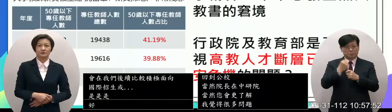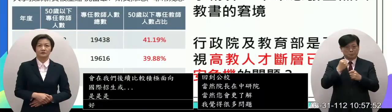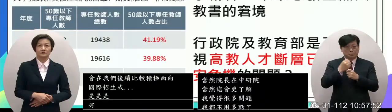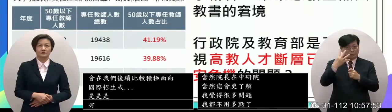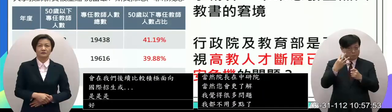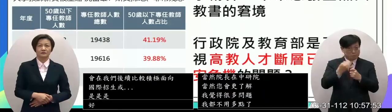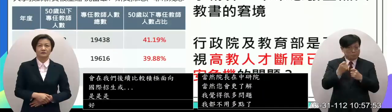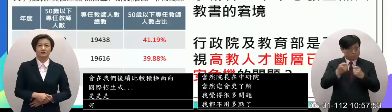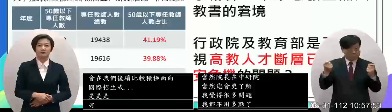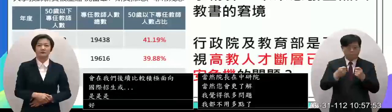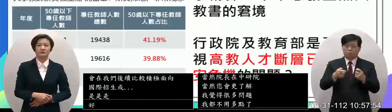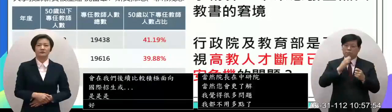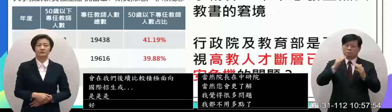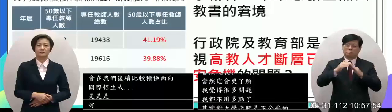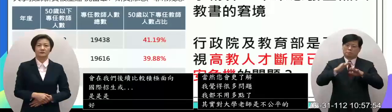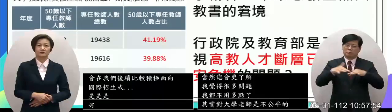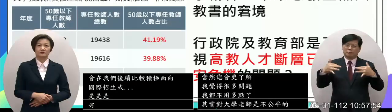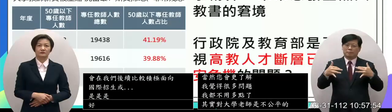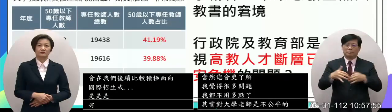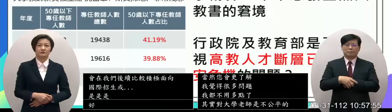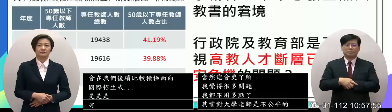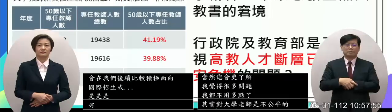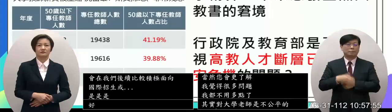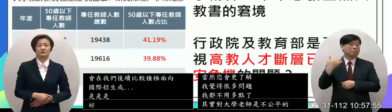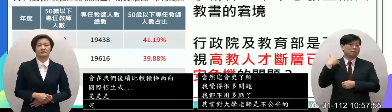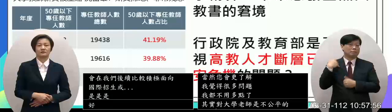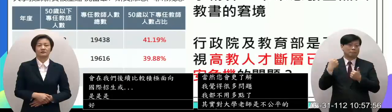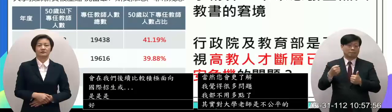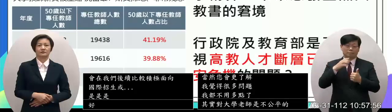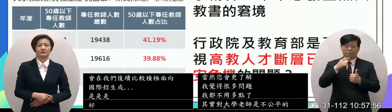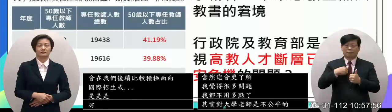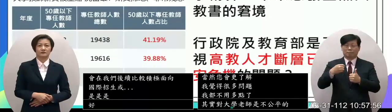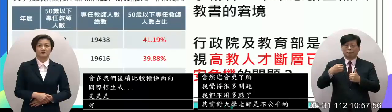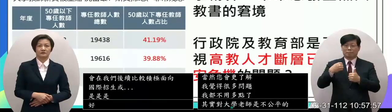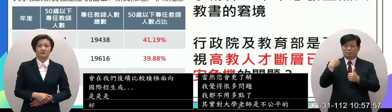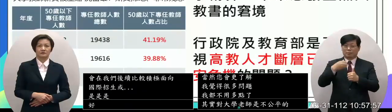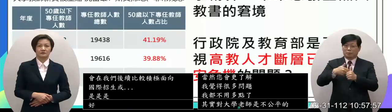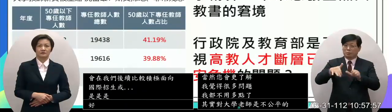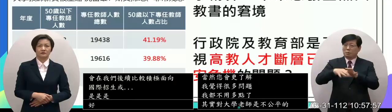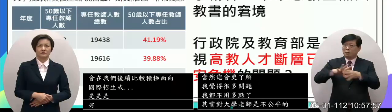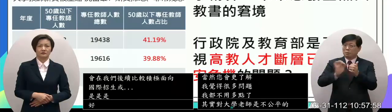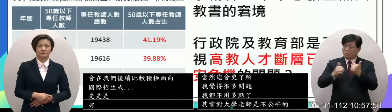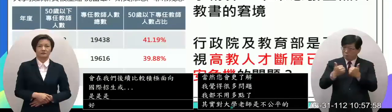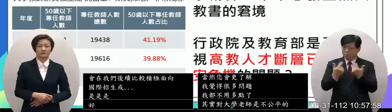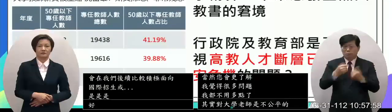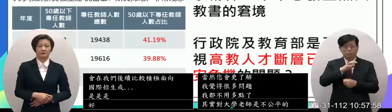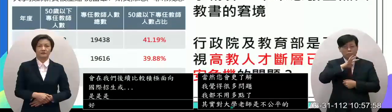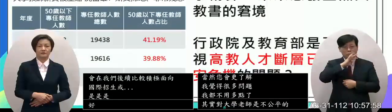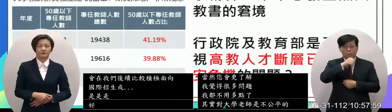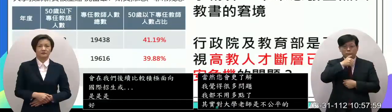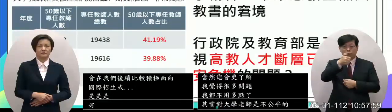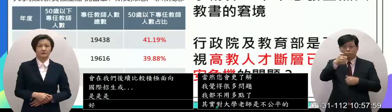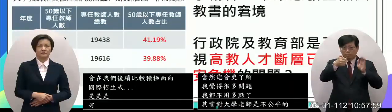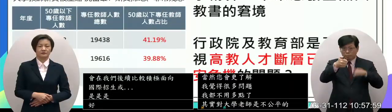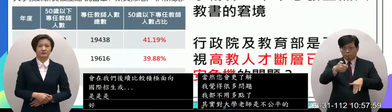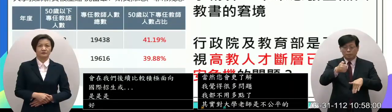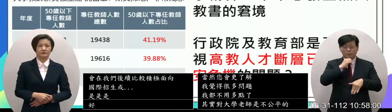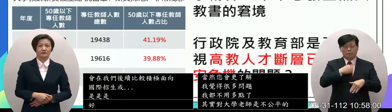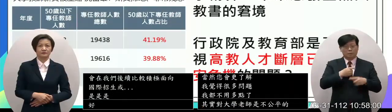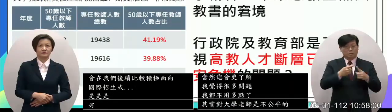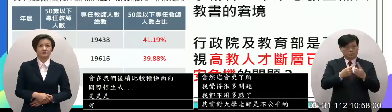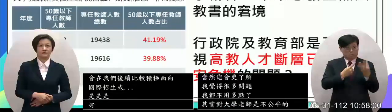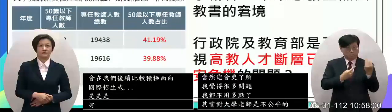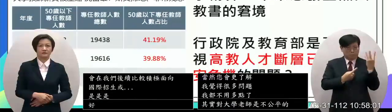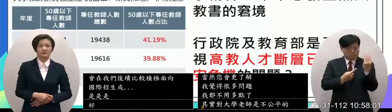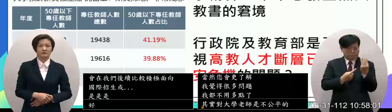這個已經真的是一個國安危機其實之前我們在教王委員會也一直在談這個問題比如50歲以下的教師占比已經